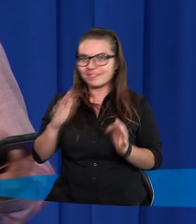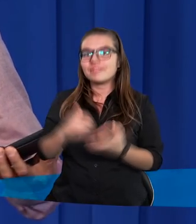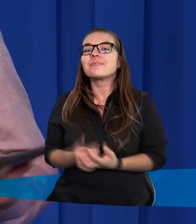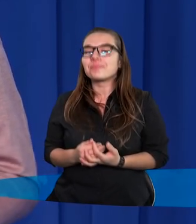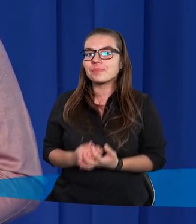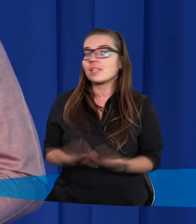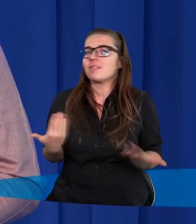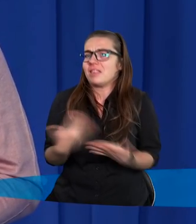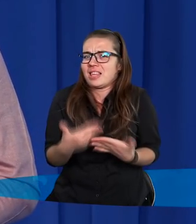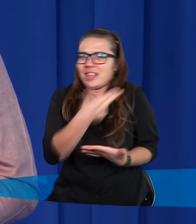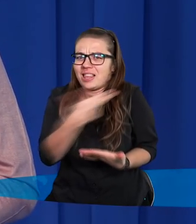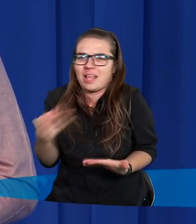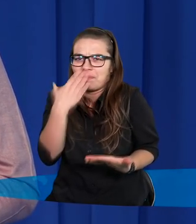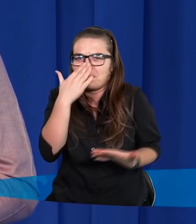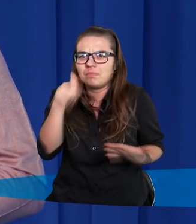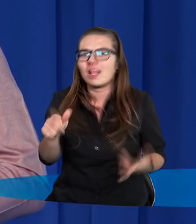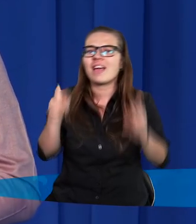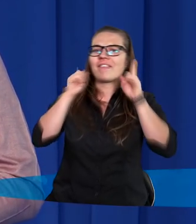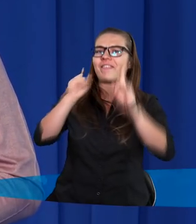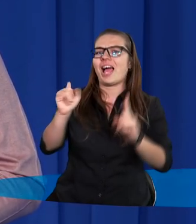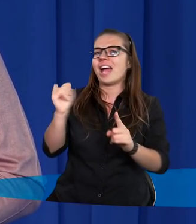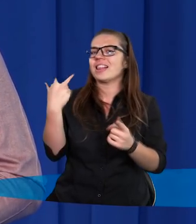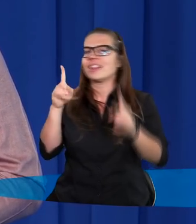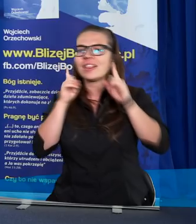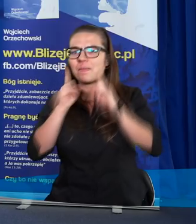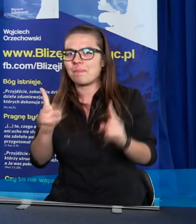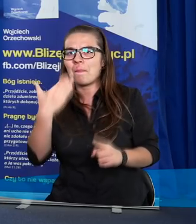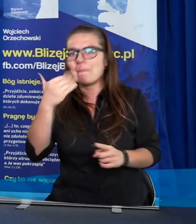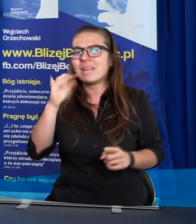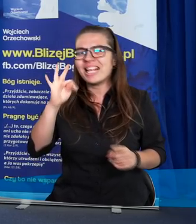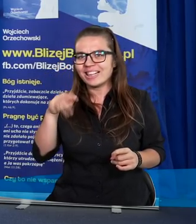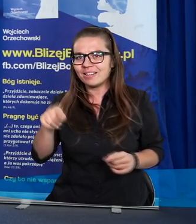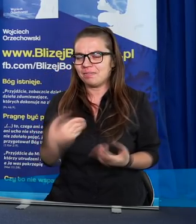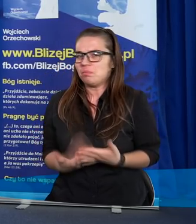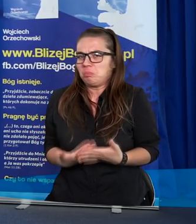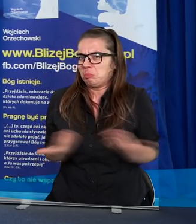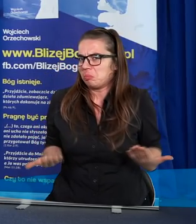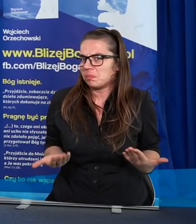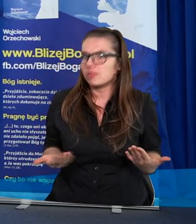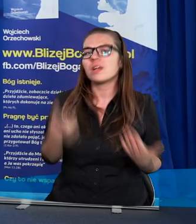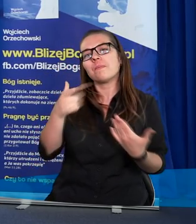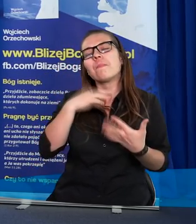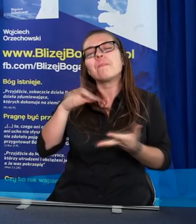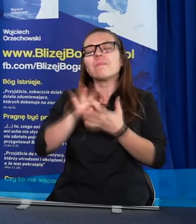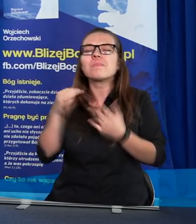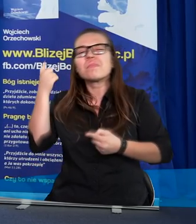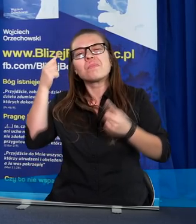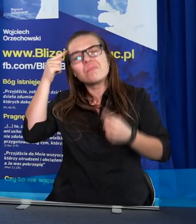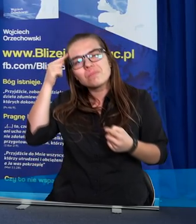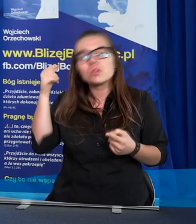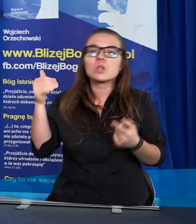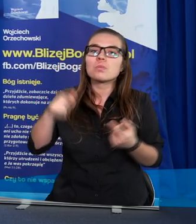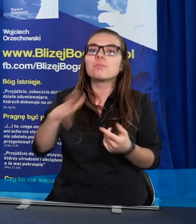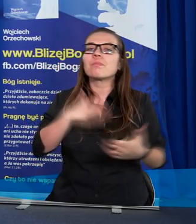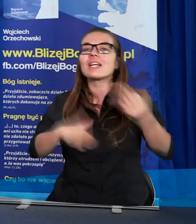Dlaczego taki temat? Fakty i mity. Zadałem sobie pewien trud. Właściwie było to